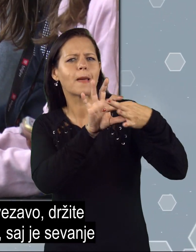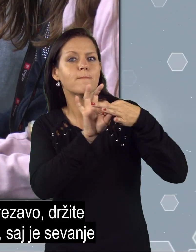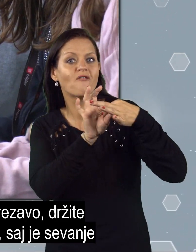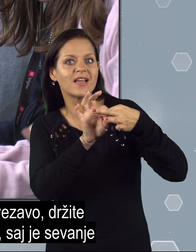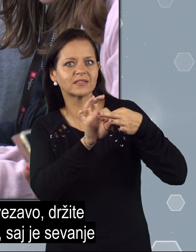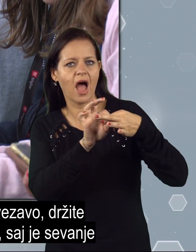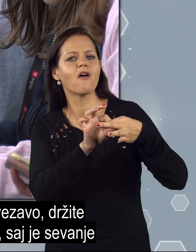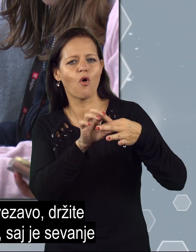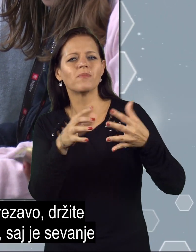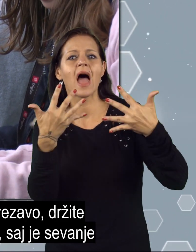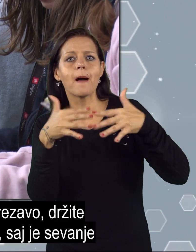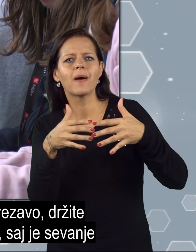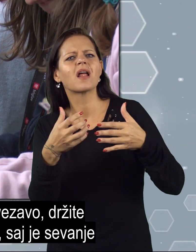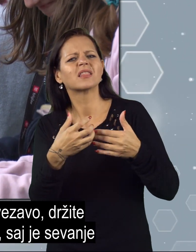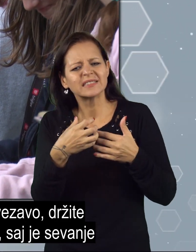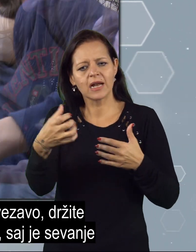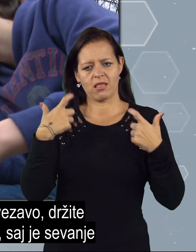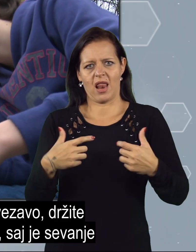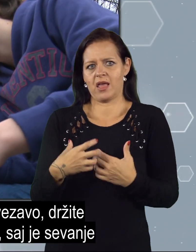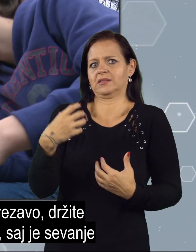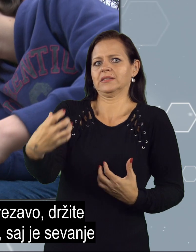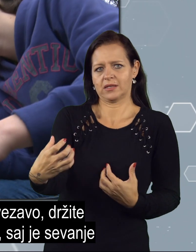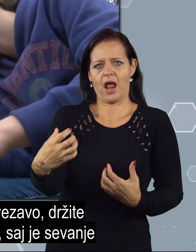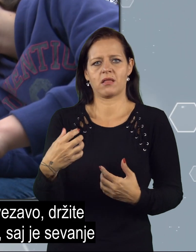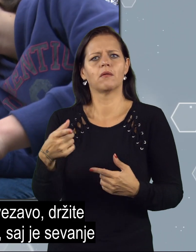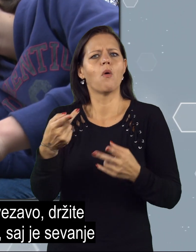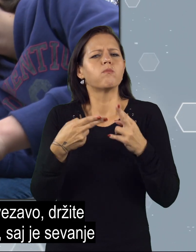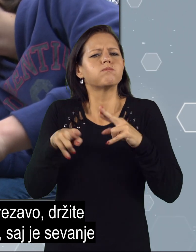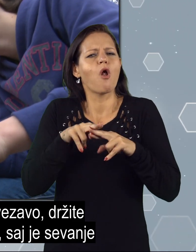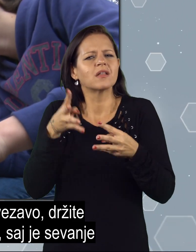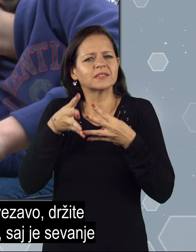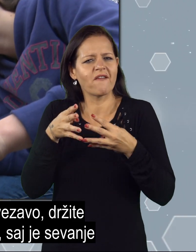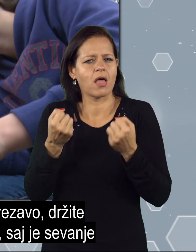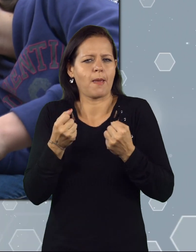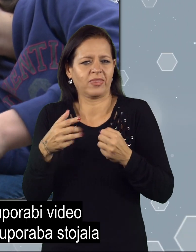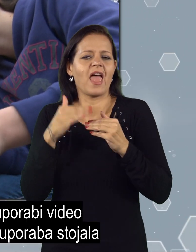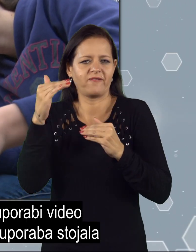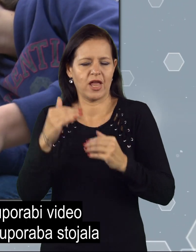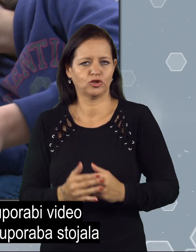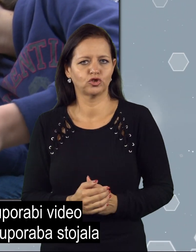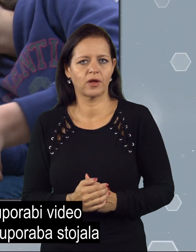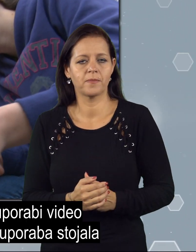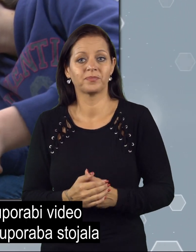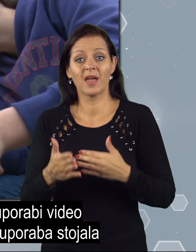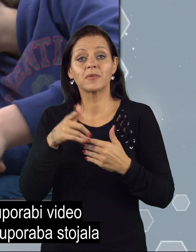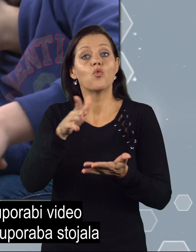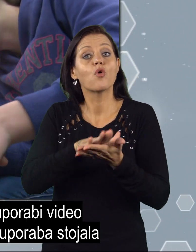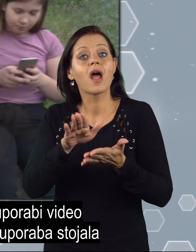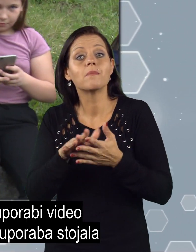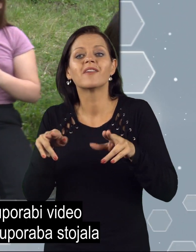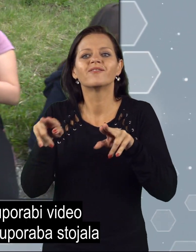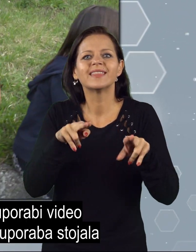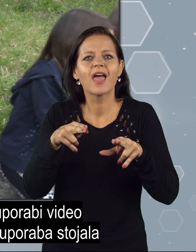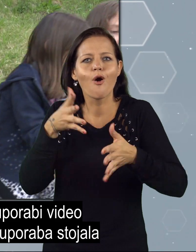vzpostavljate povezavo, držite aparat stranu telesa, saj je sevanje takrat največje. Pri uporabi